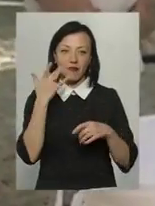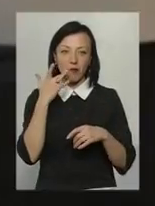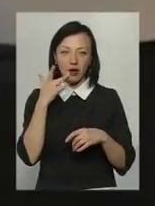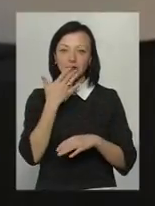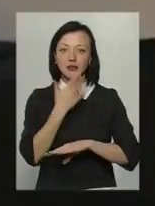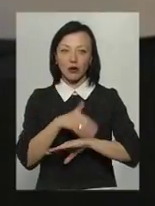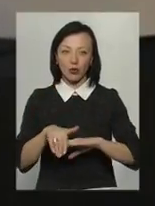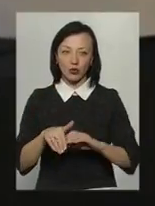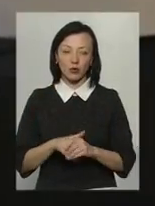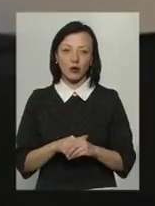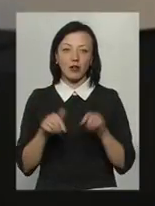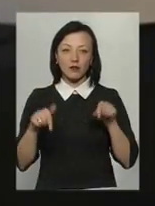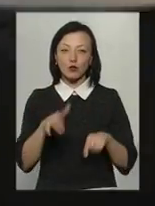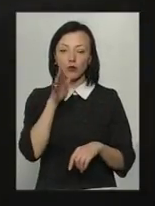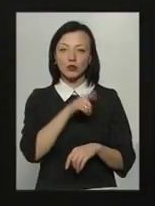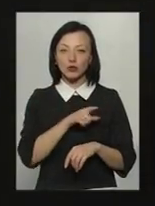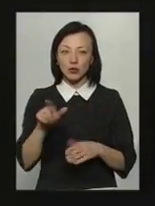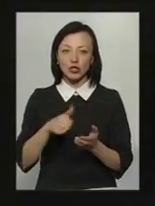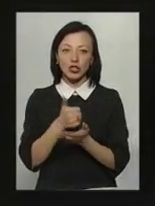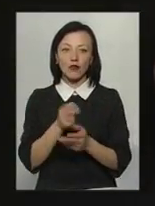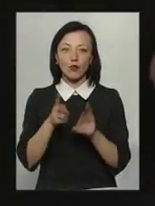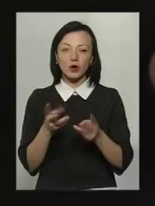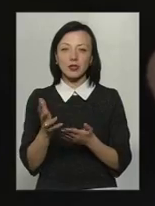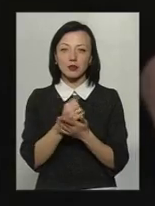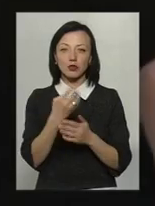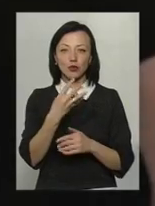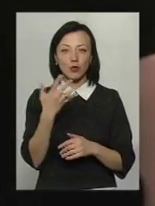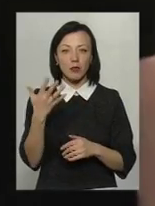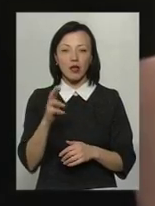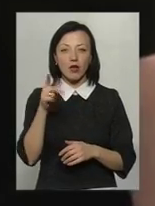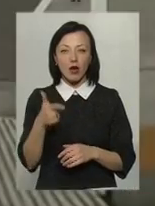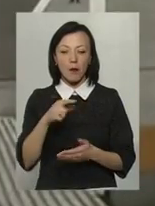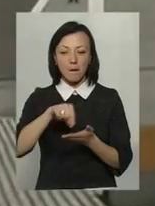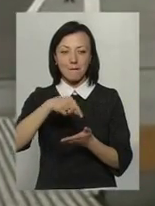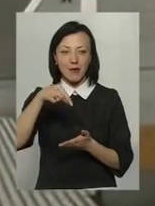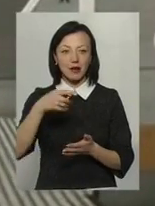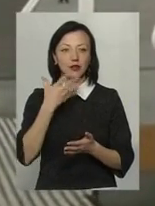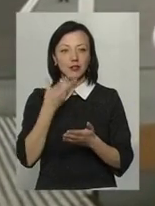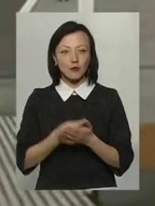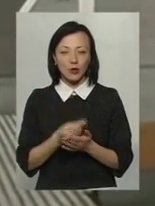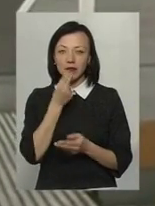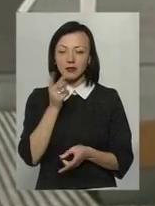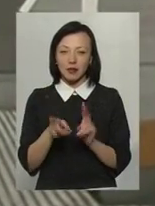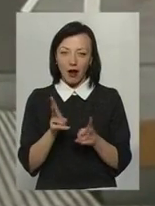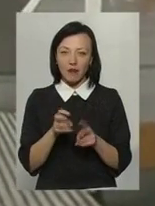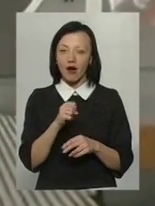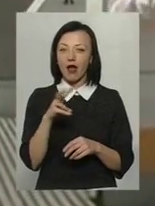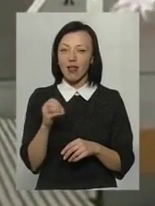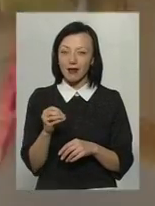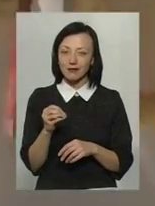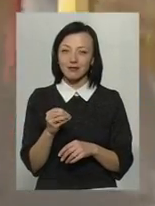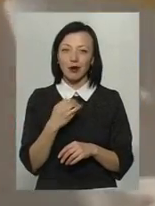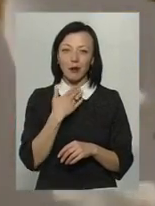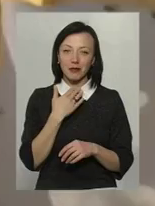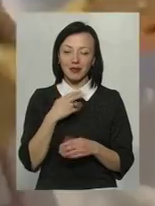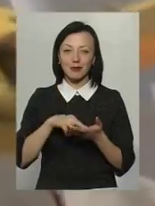кордоном. У цьому сезоні шеф-кухарі зібрали 45 кілограмів меду для своїх кулінарних страв. Однак апетит і